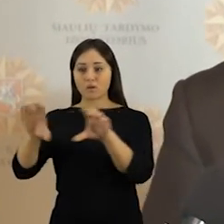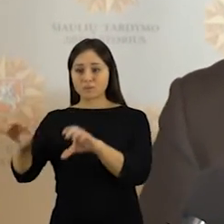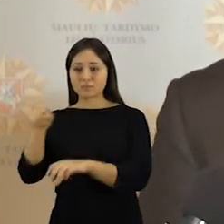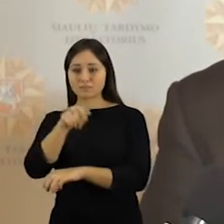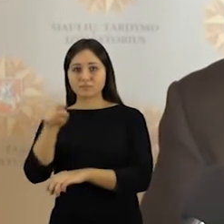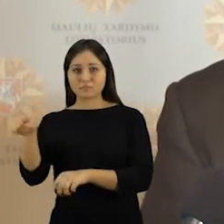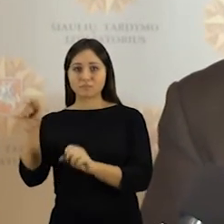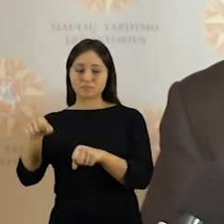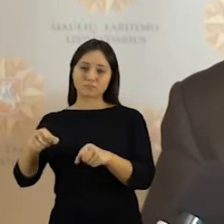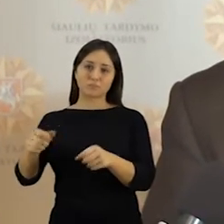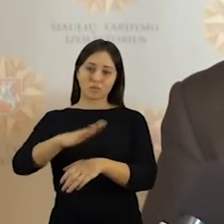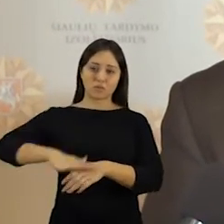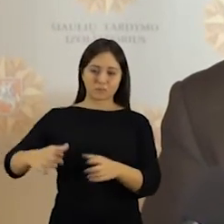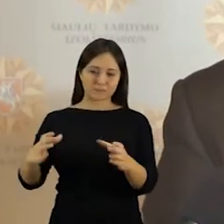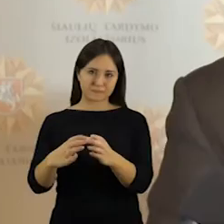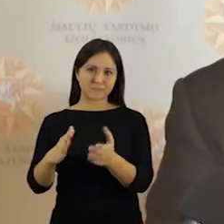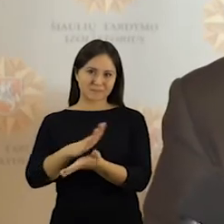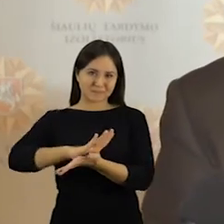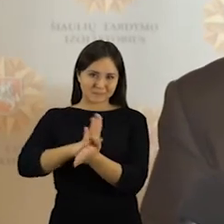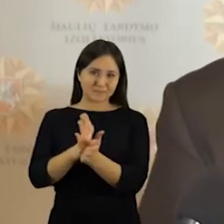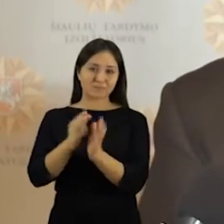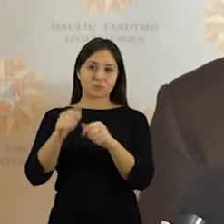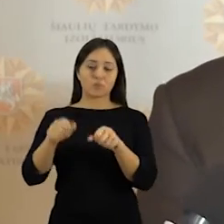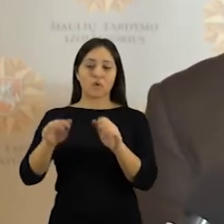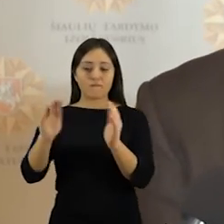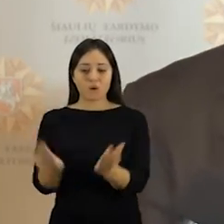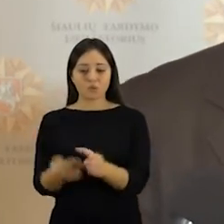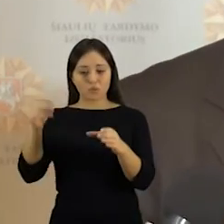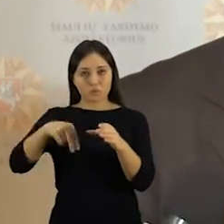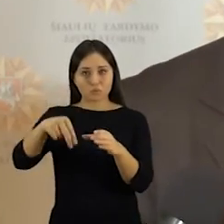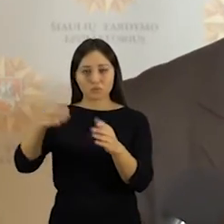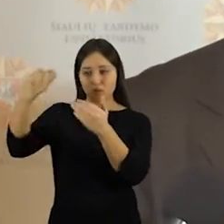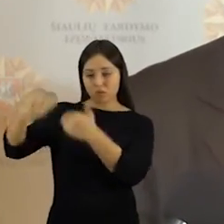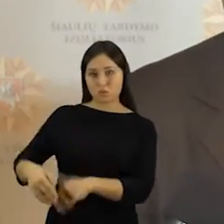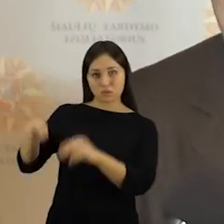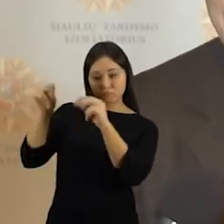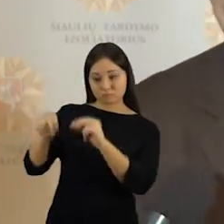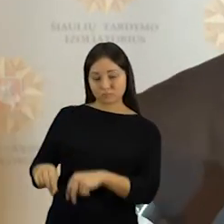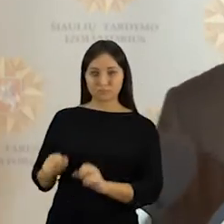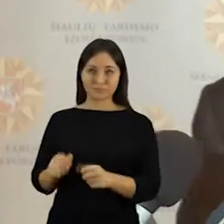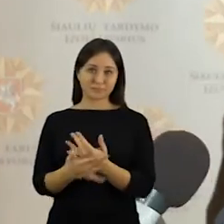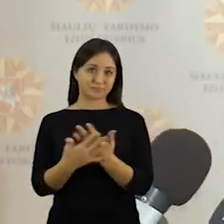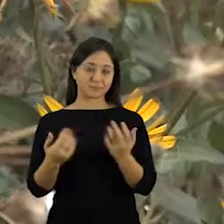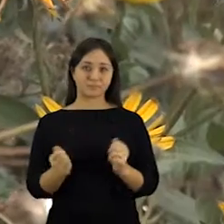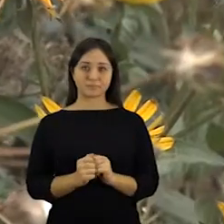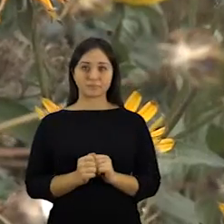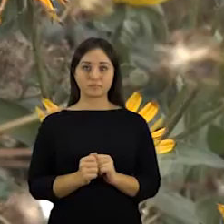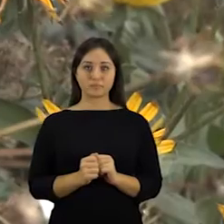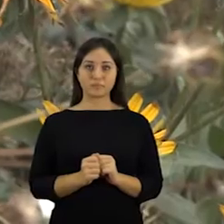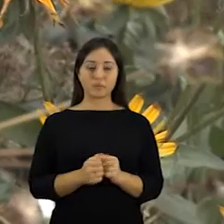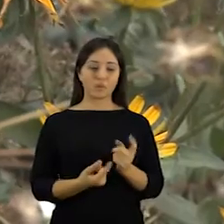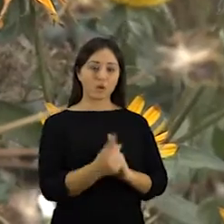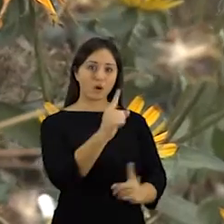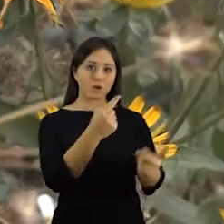kitos ankštesnės, daugiau užsijimą dekoratyviniais augalais, mazonais, vertikaliais sodois ar panašiais dalykais. Ūkio